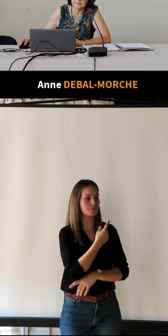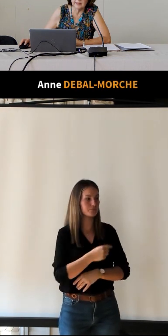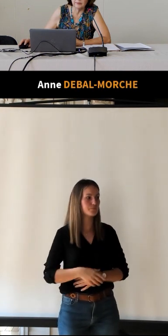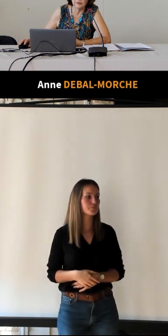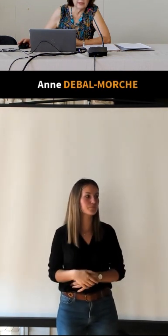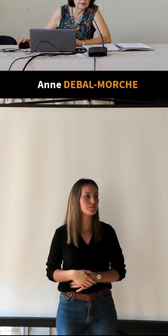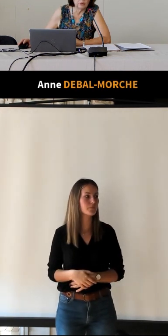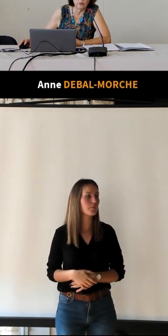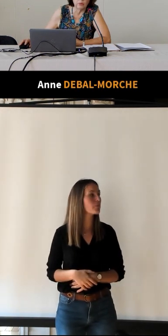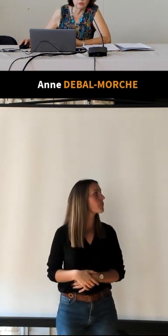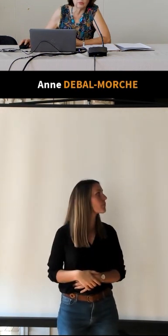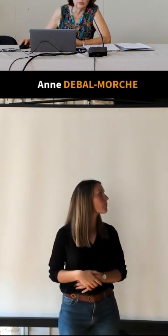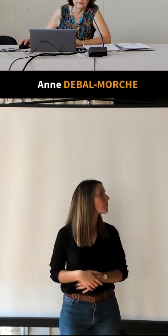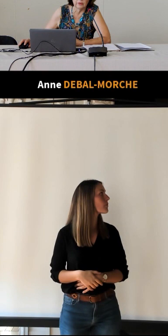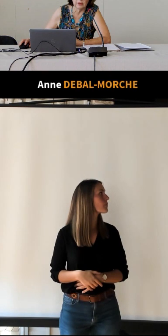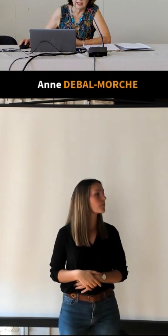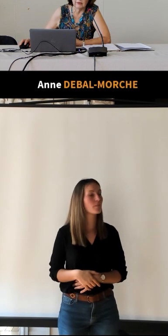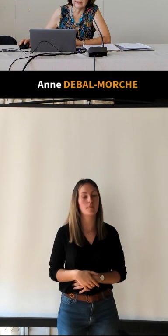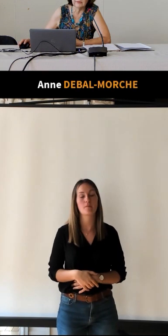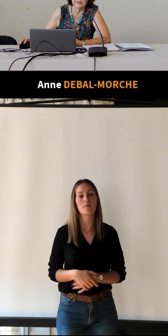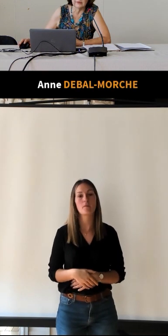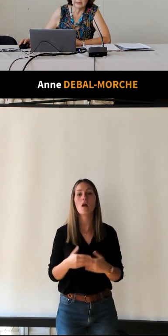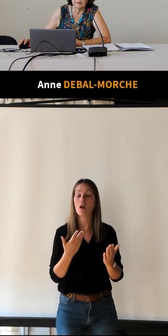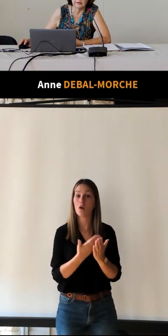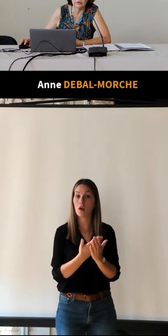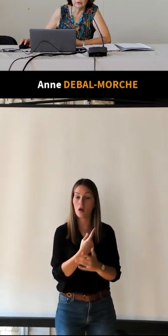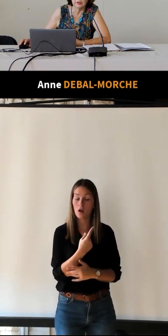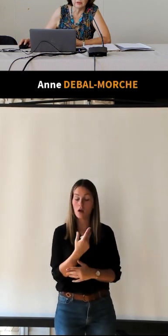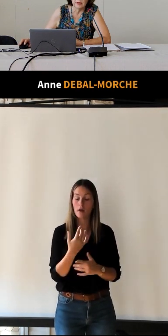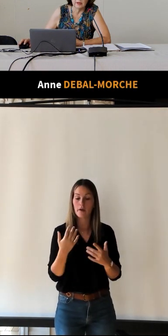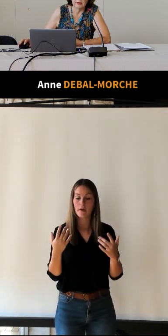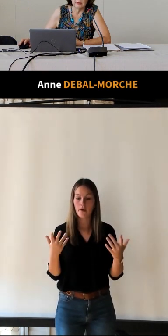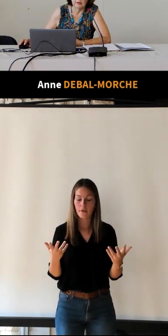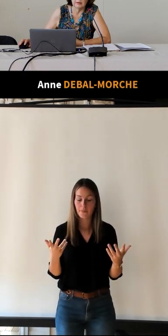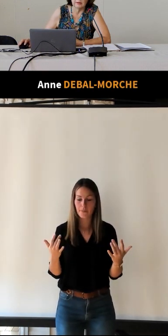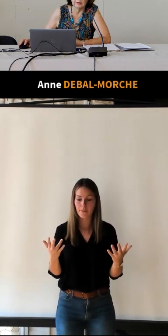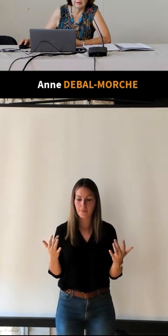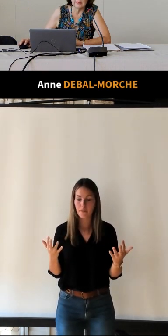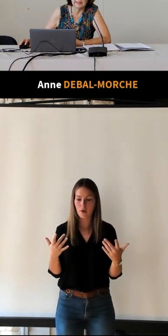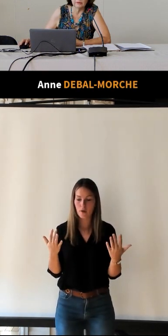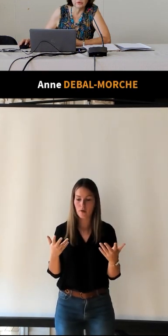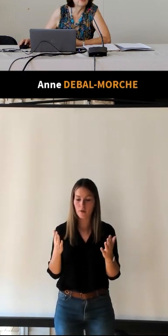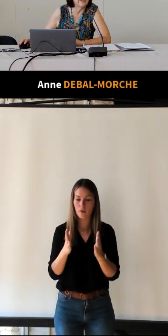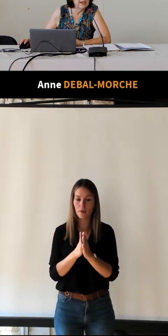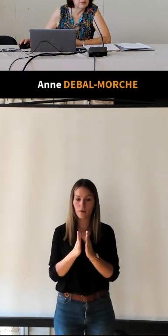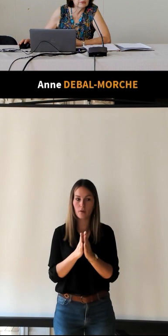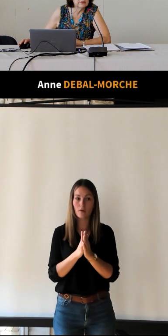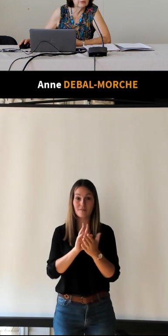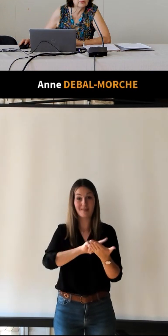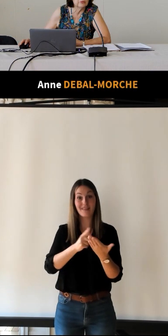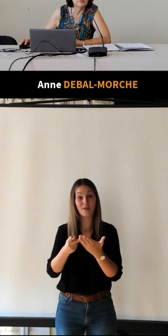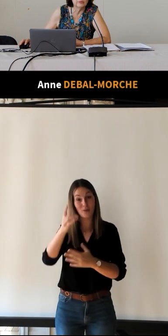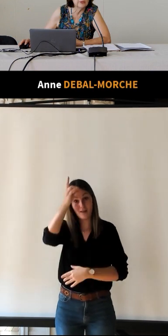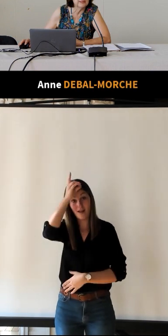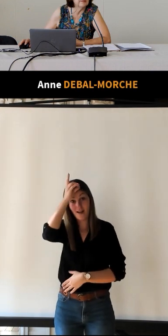et puis, on trouve, alors là, vous avez, justement, la traduction allemande